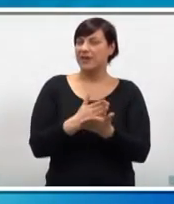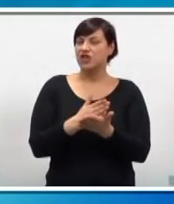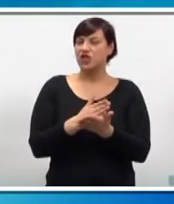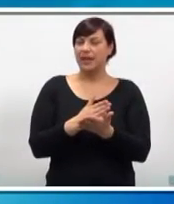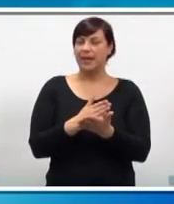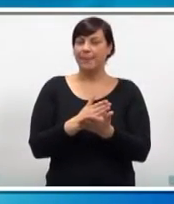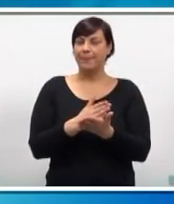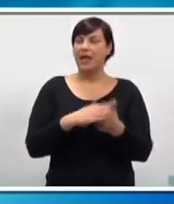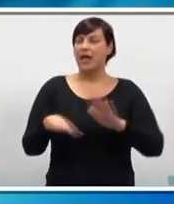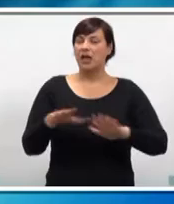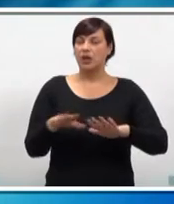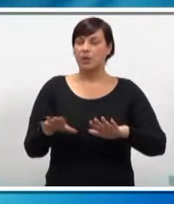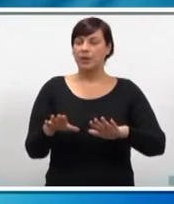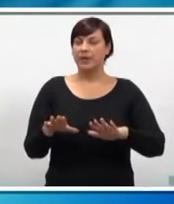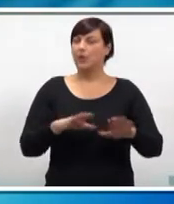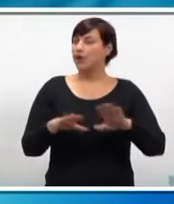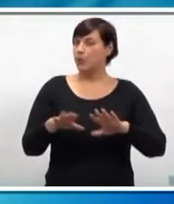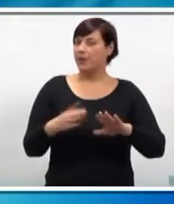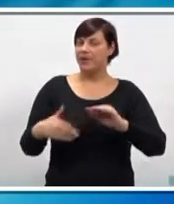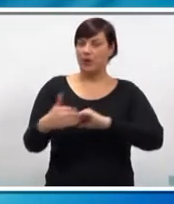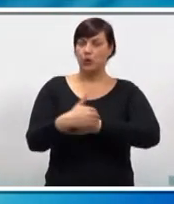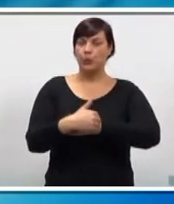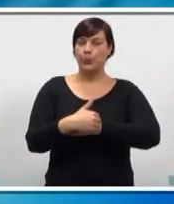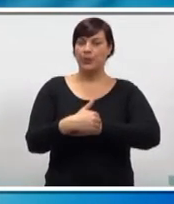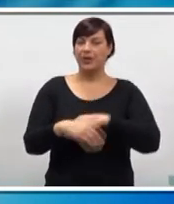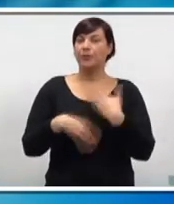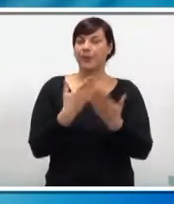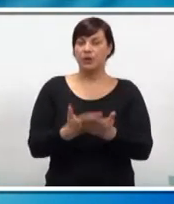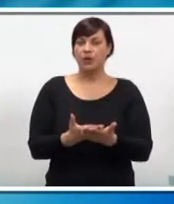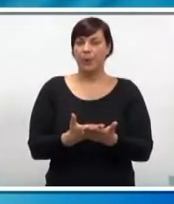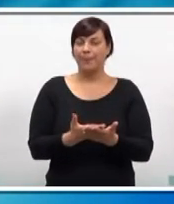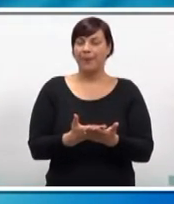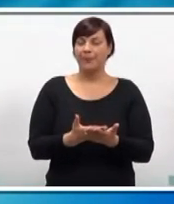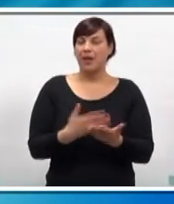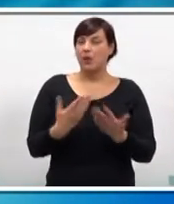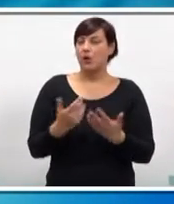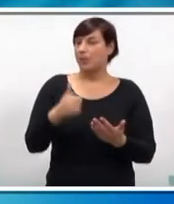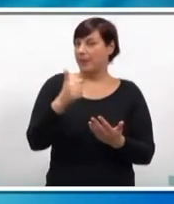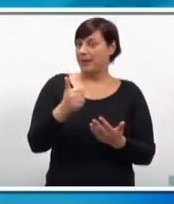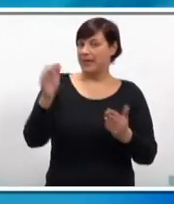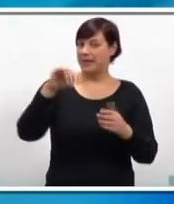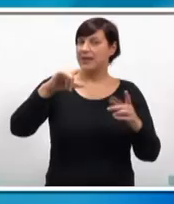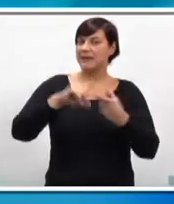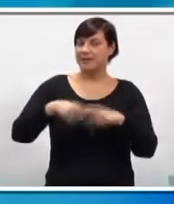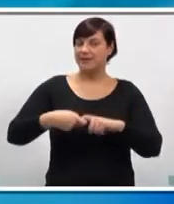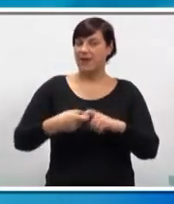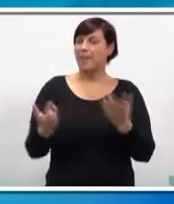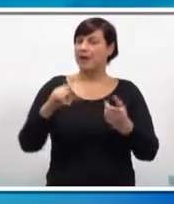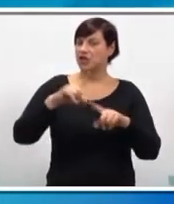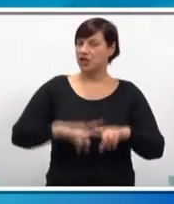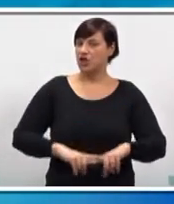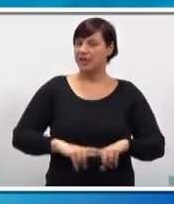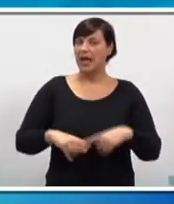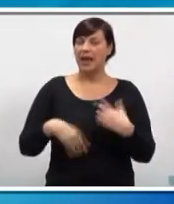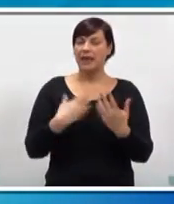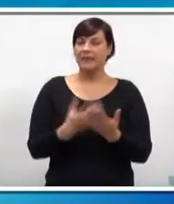većina ljudi koji upravljaju gradom Dubrovnikom jeste u tome da ukoliko padne jedna stvar pašće sve druge.